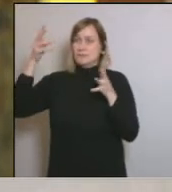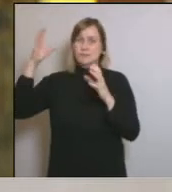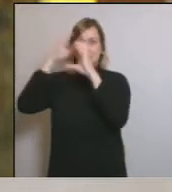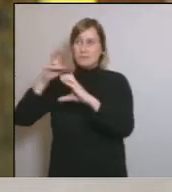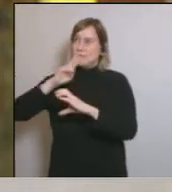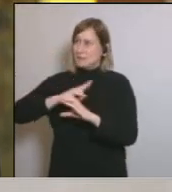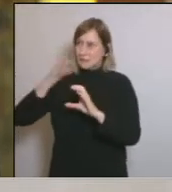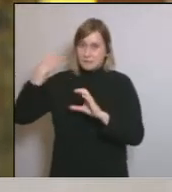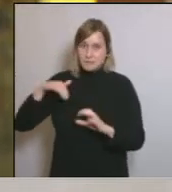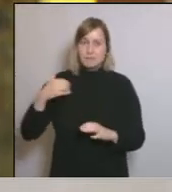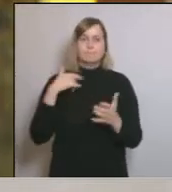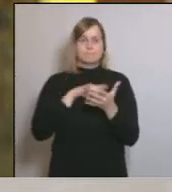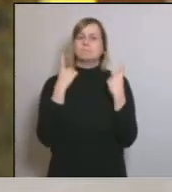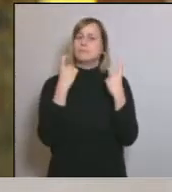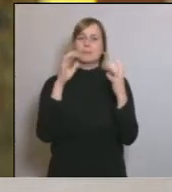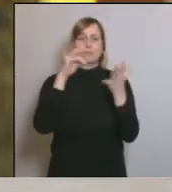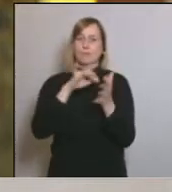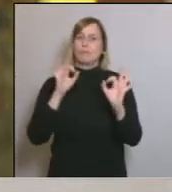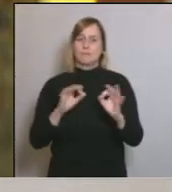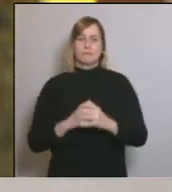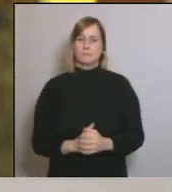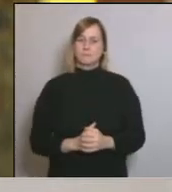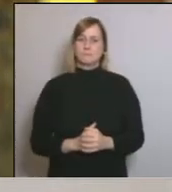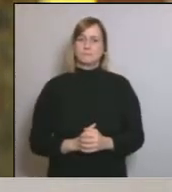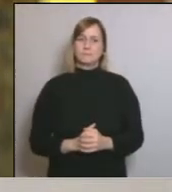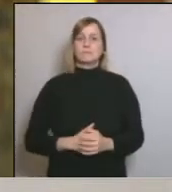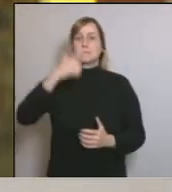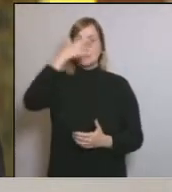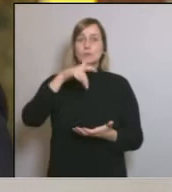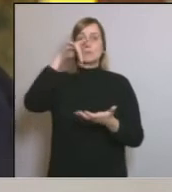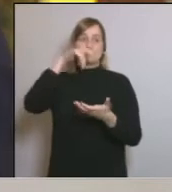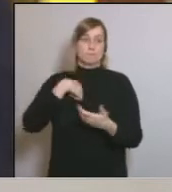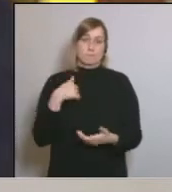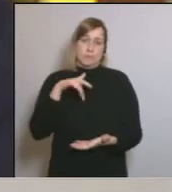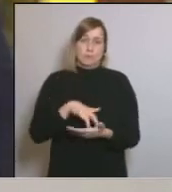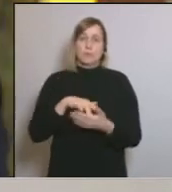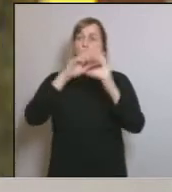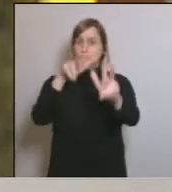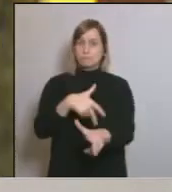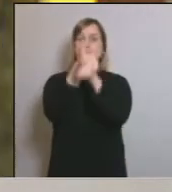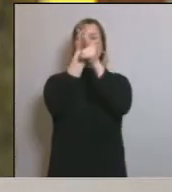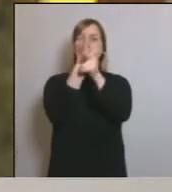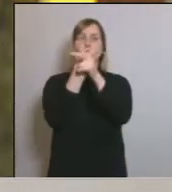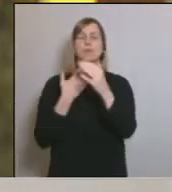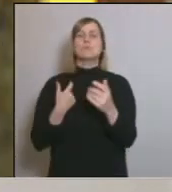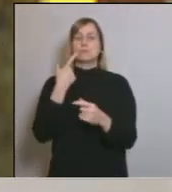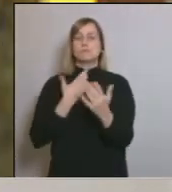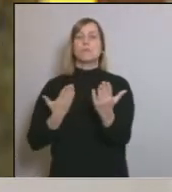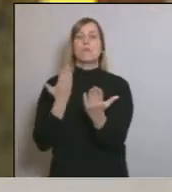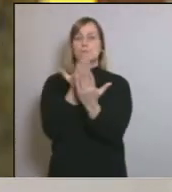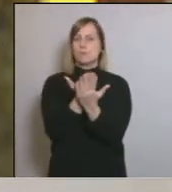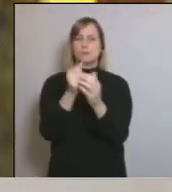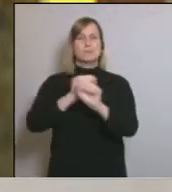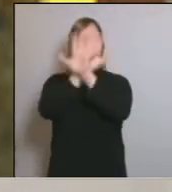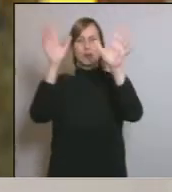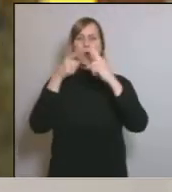absolutament necessari en aquests moments. Jo he participat en la videoconferència amb una proposta molt clara, amb tres objectius molt ben